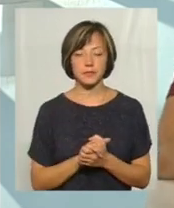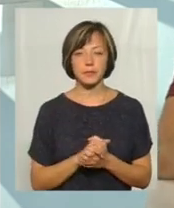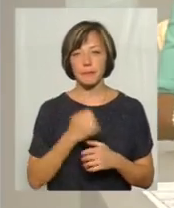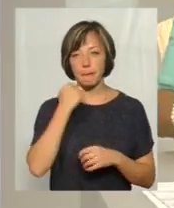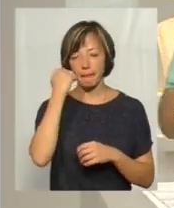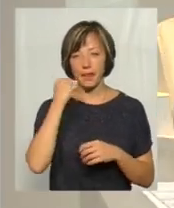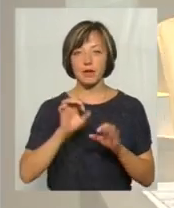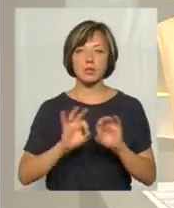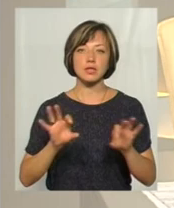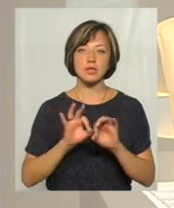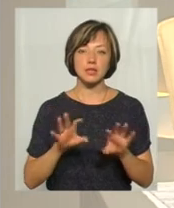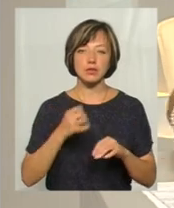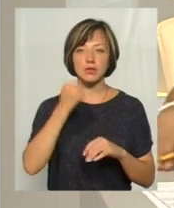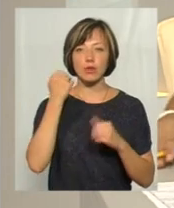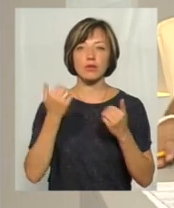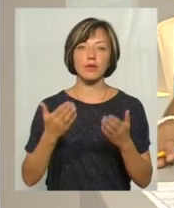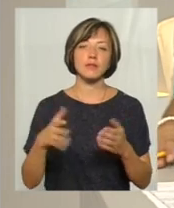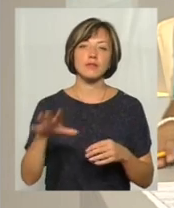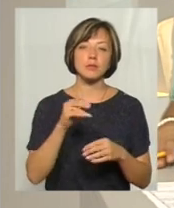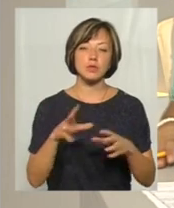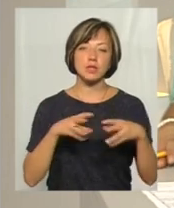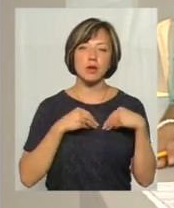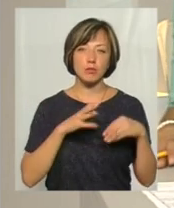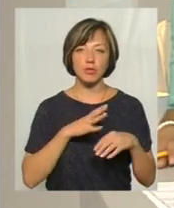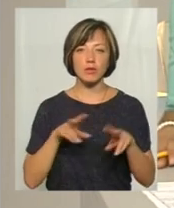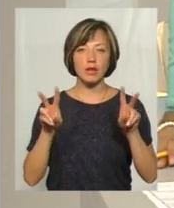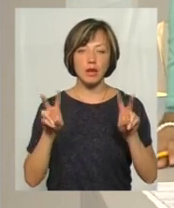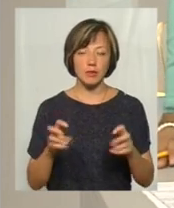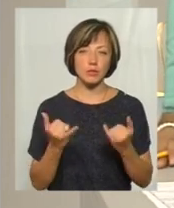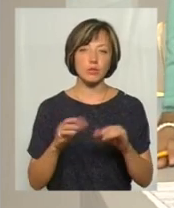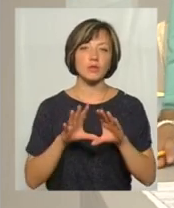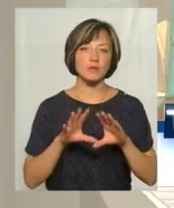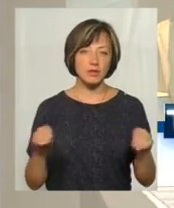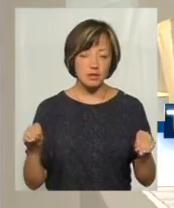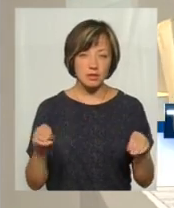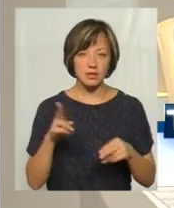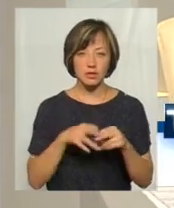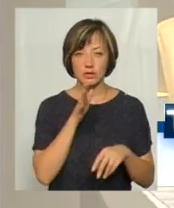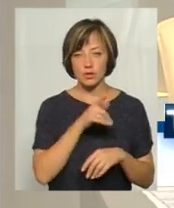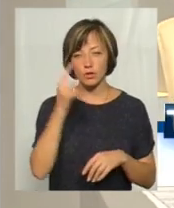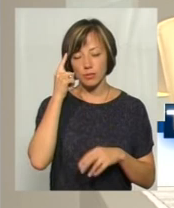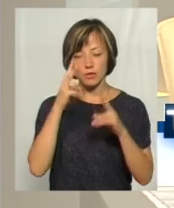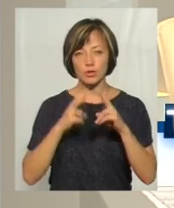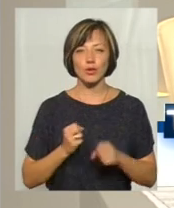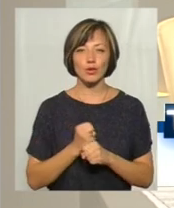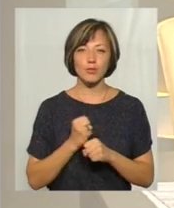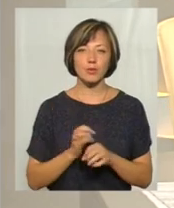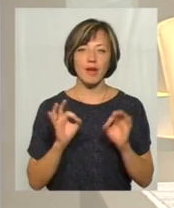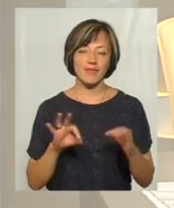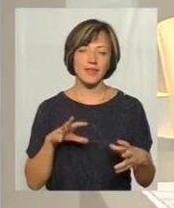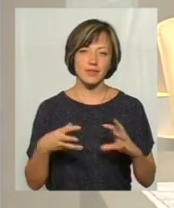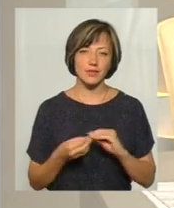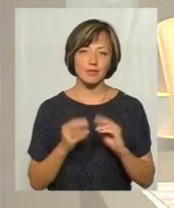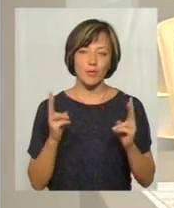Дякую за роз'яснення, дякую вам, дякую всім, хто з нами. Це була тема, на сьогодні час вичерпаний. Думайте, аналізуйте, робіть